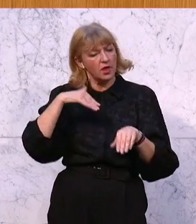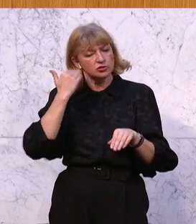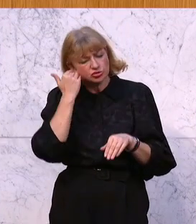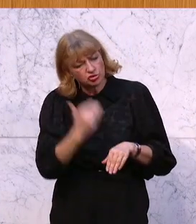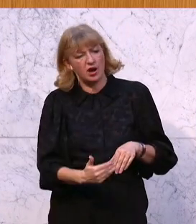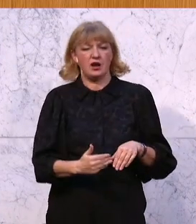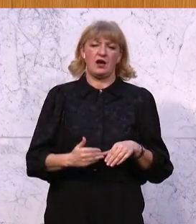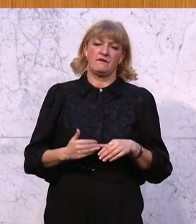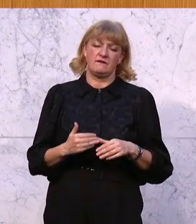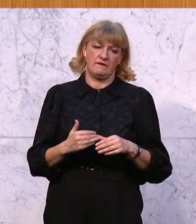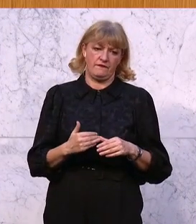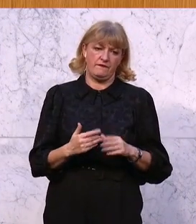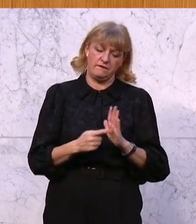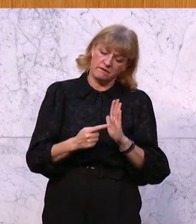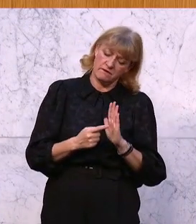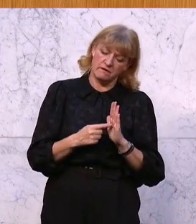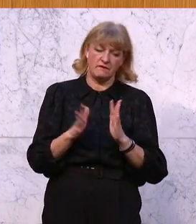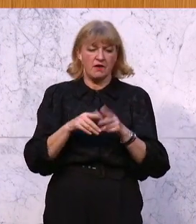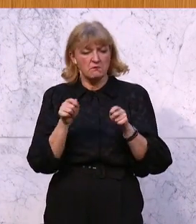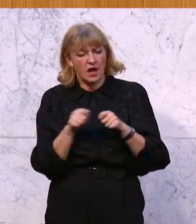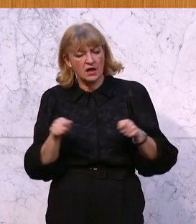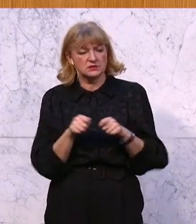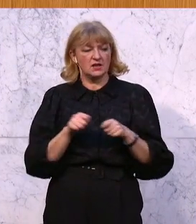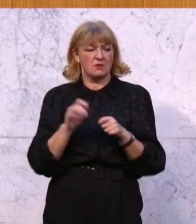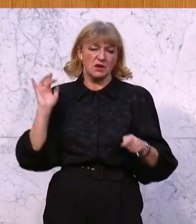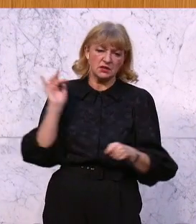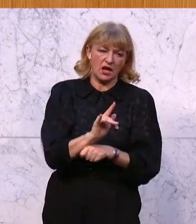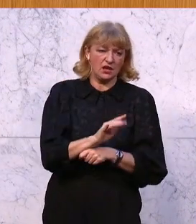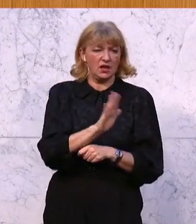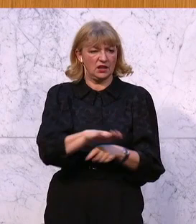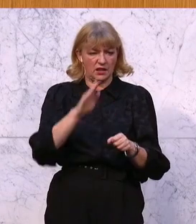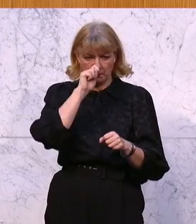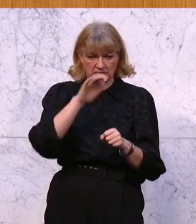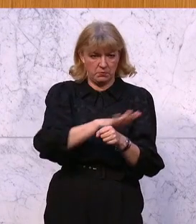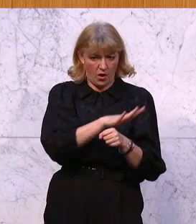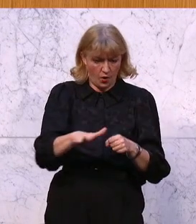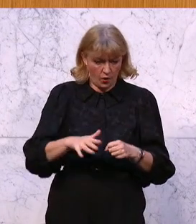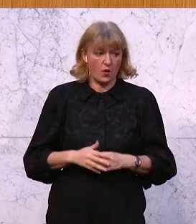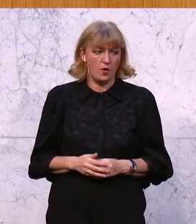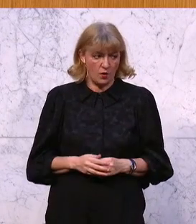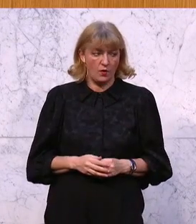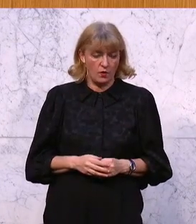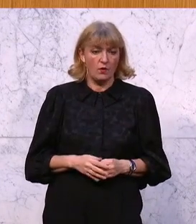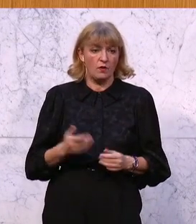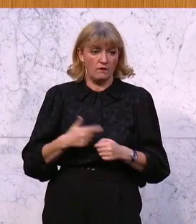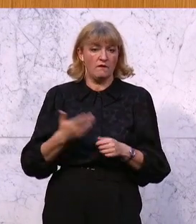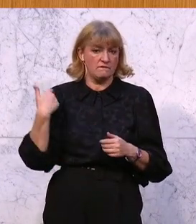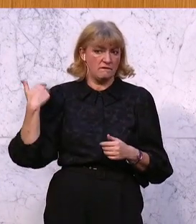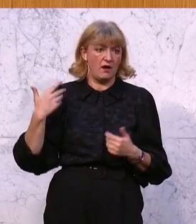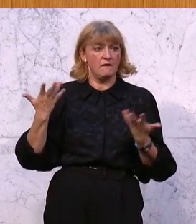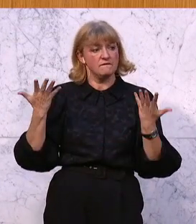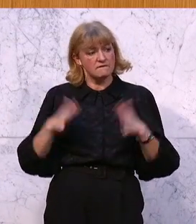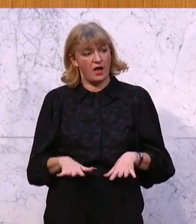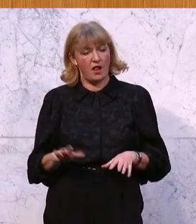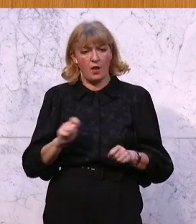Maßnahmen gegen den Kindesmissbrauch, dann hätte es einen Fall oder